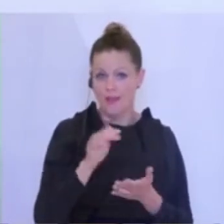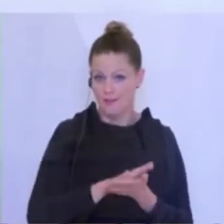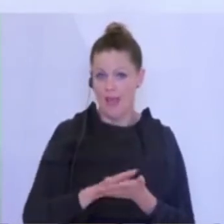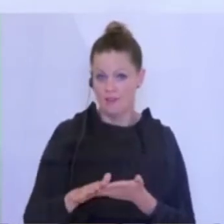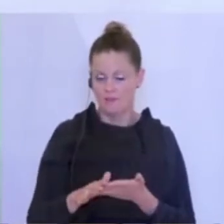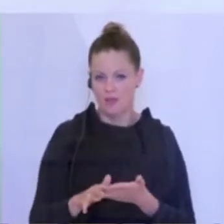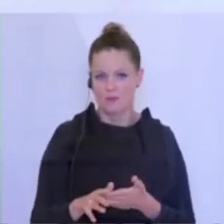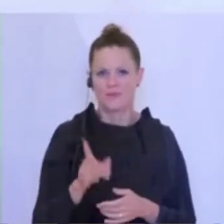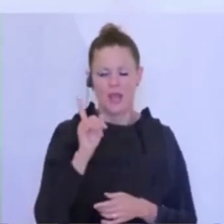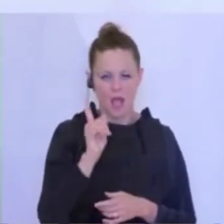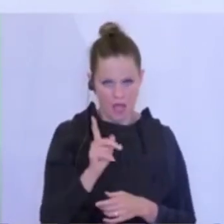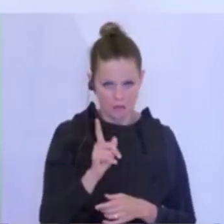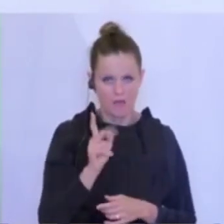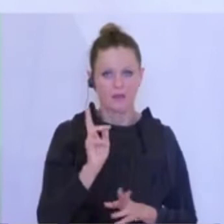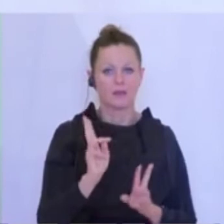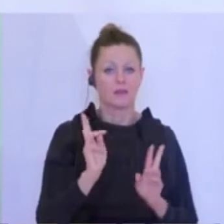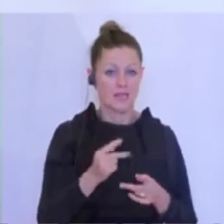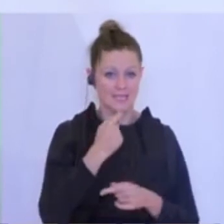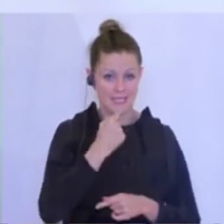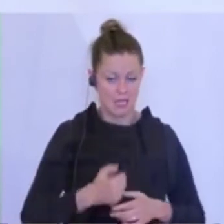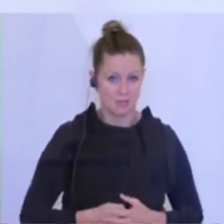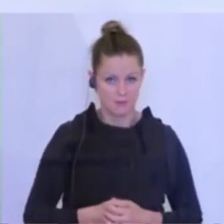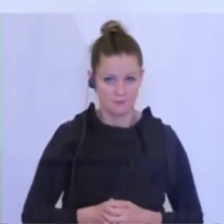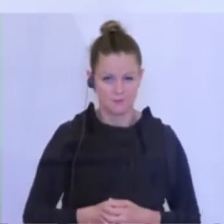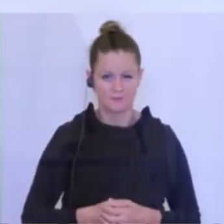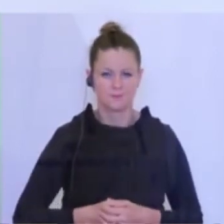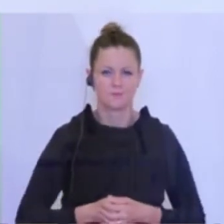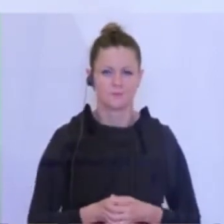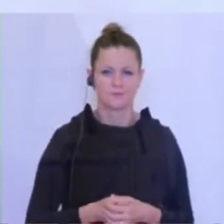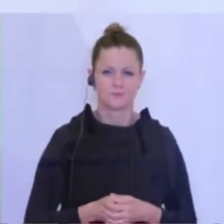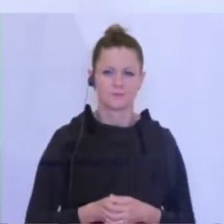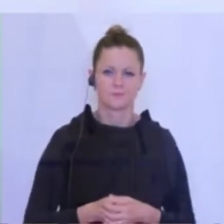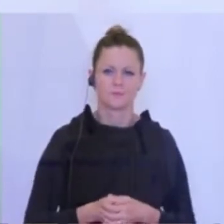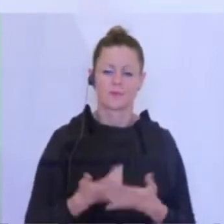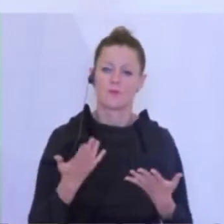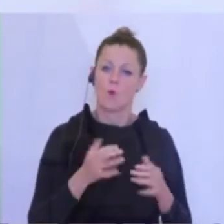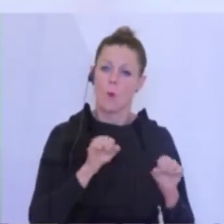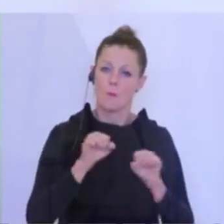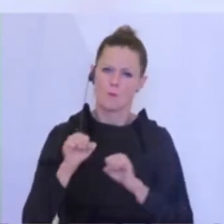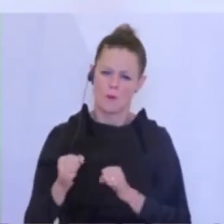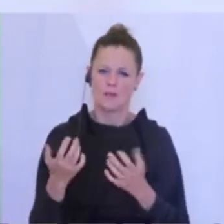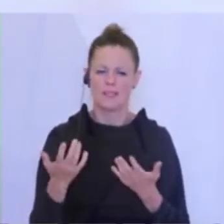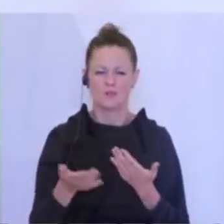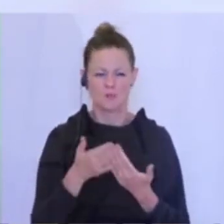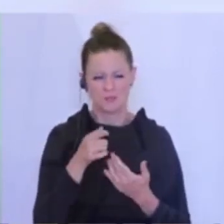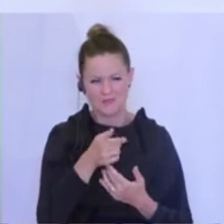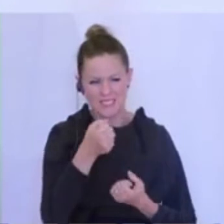Was ich aber schon sagen kann, ist, dass wir hier dort, wo es aufgrund der Schwierigkeiten nicht so